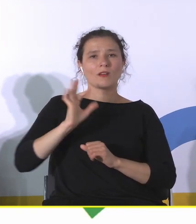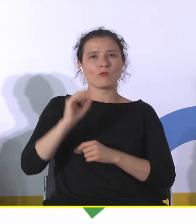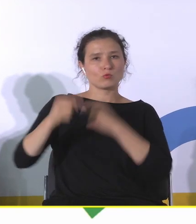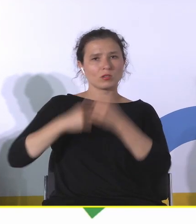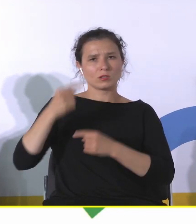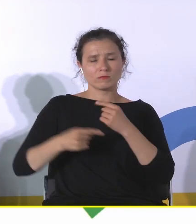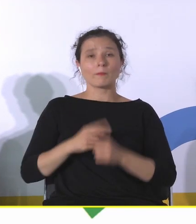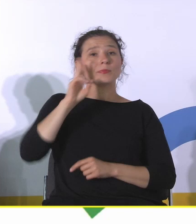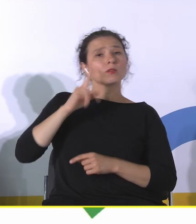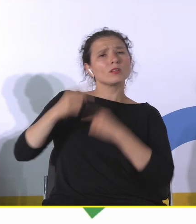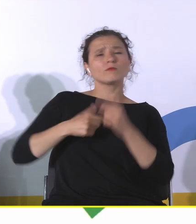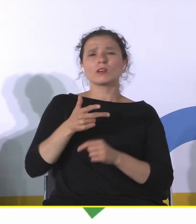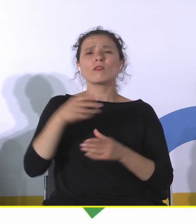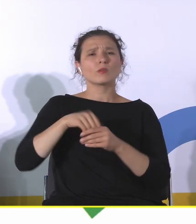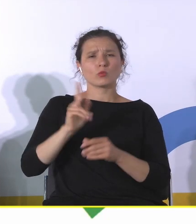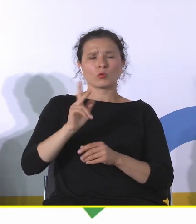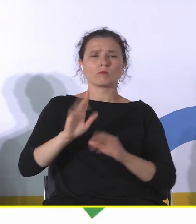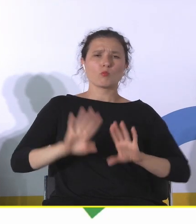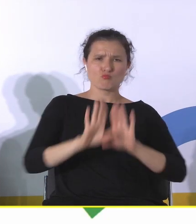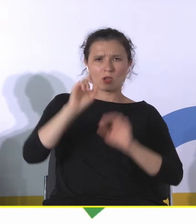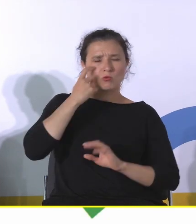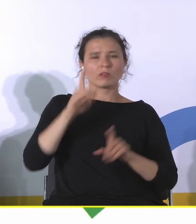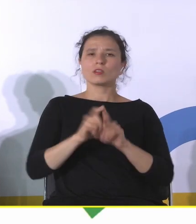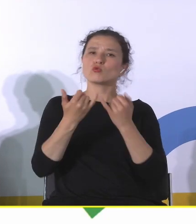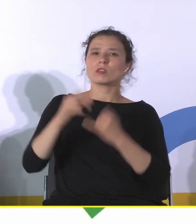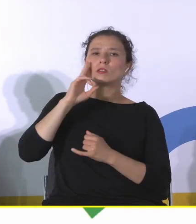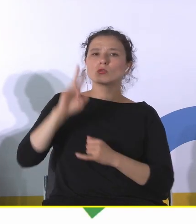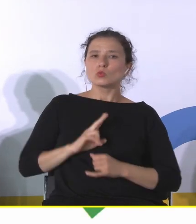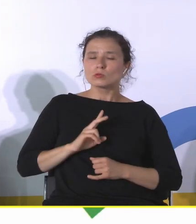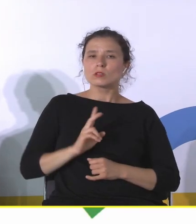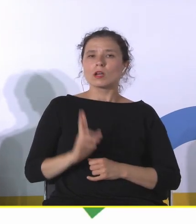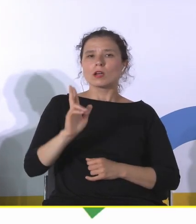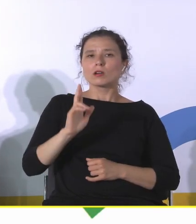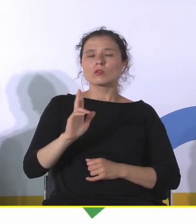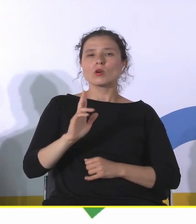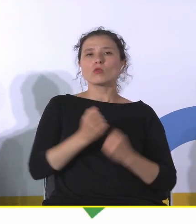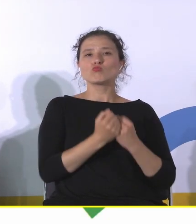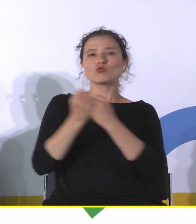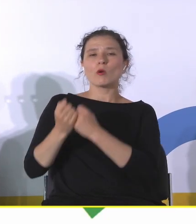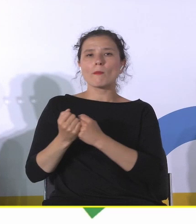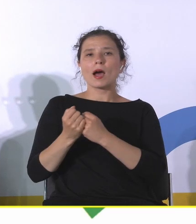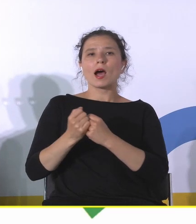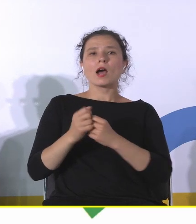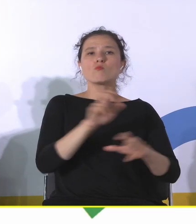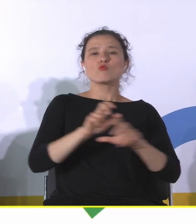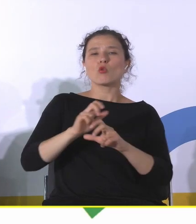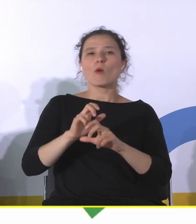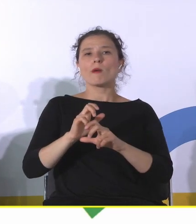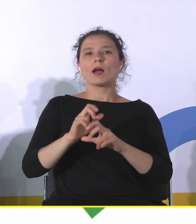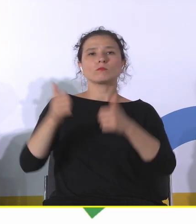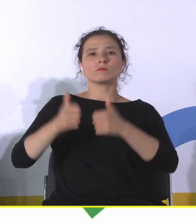dziedzictwa rozumiem przede wszystkim muzea, ale także inne instytucje, które przechowują ruchome i nieruchome i inne obiekty czy